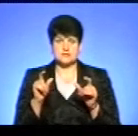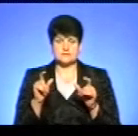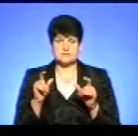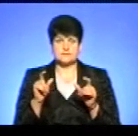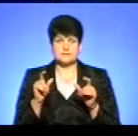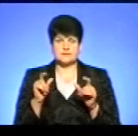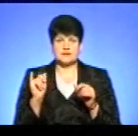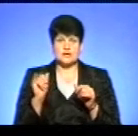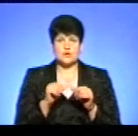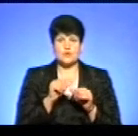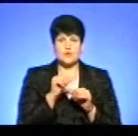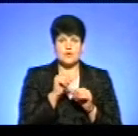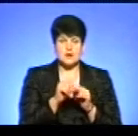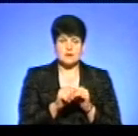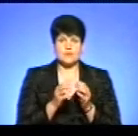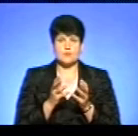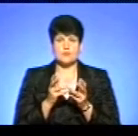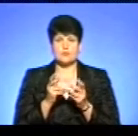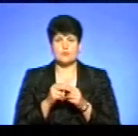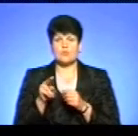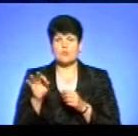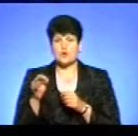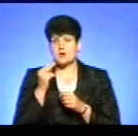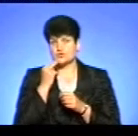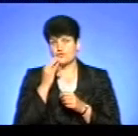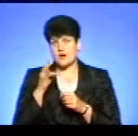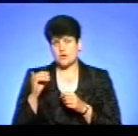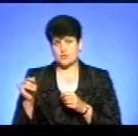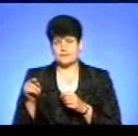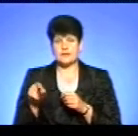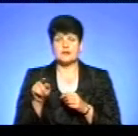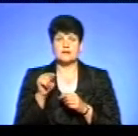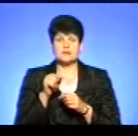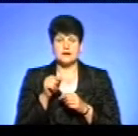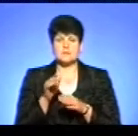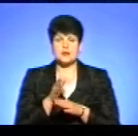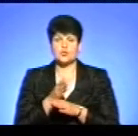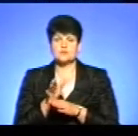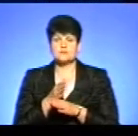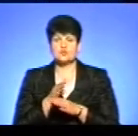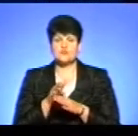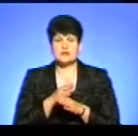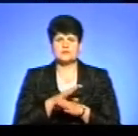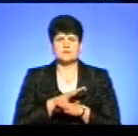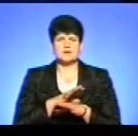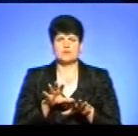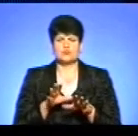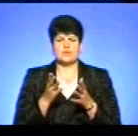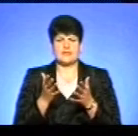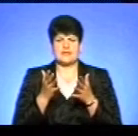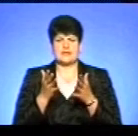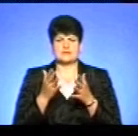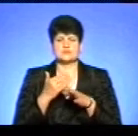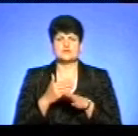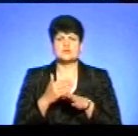освіти, і окремо йде обрахунок по харчуванню. Ми таким чином розмежували, щоб не було неясностей в